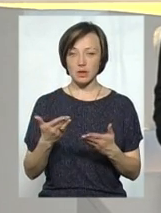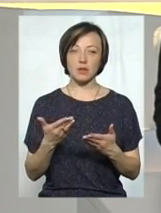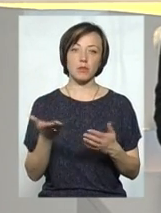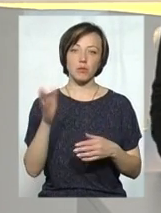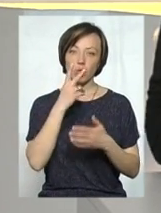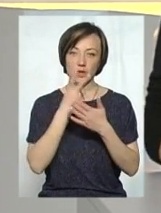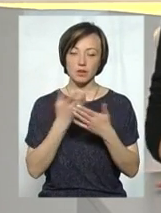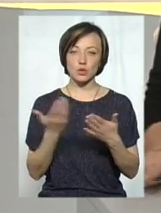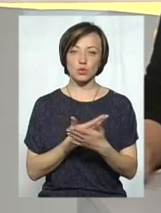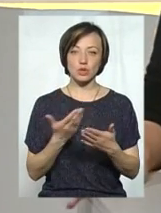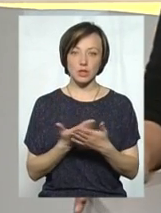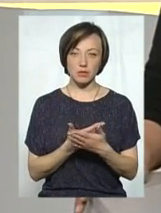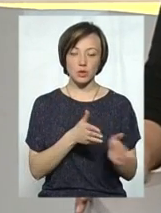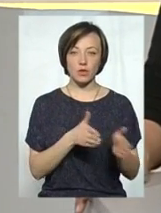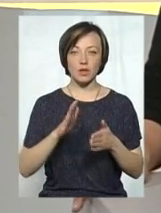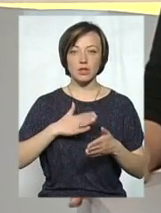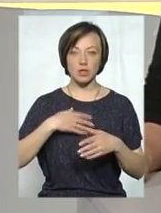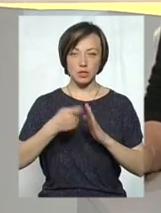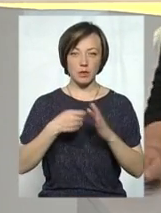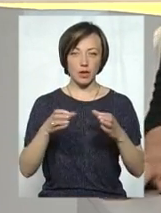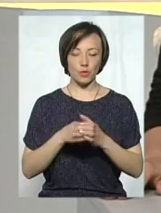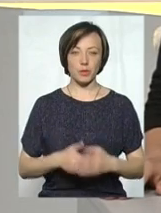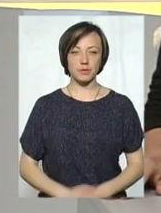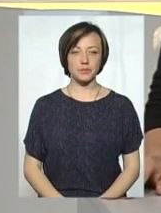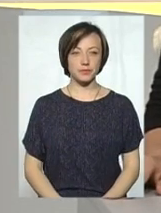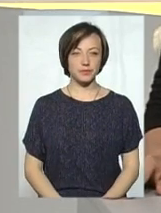зараз давайте переглянемо сюжет, який підготувала наша знімальна група.